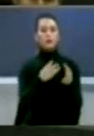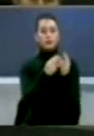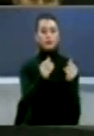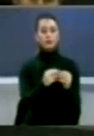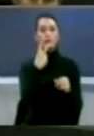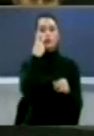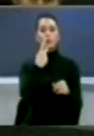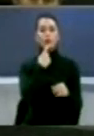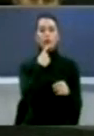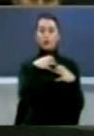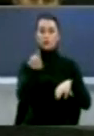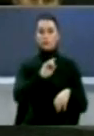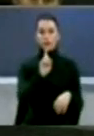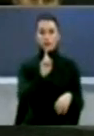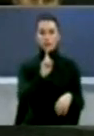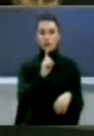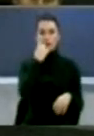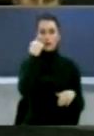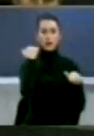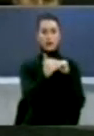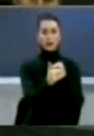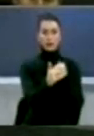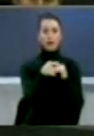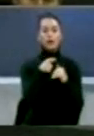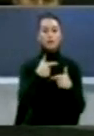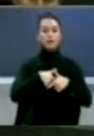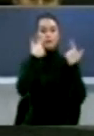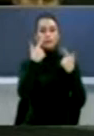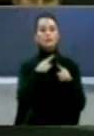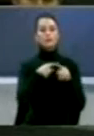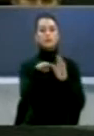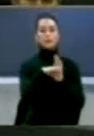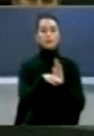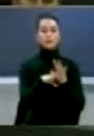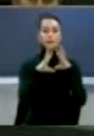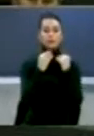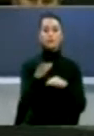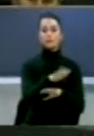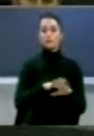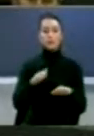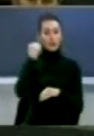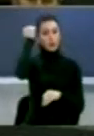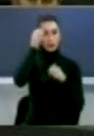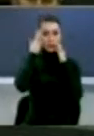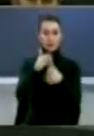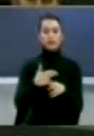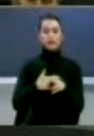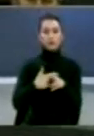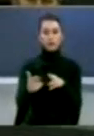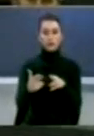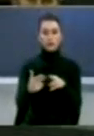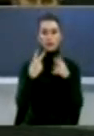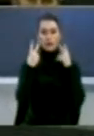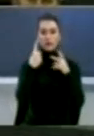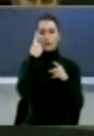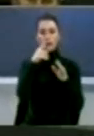dhe ndarë në baza etnike Kjo ligjë do të shpetë e unitetin dhe pandashmërin e sistemi gjysor i konceptuar bënda shtetit juridik